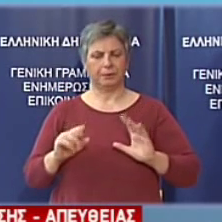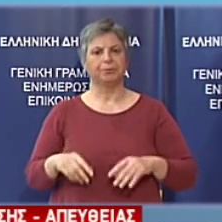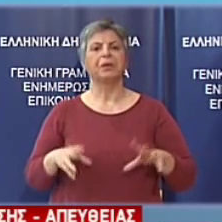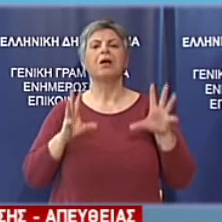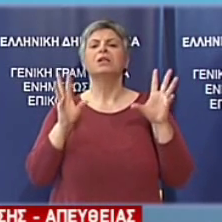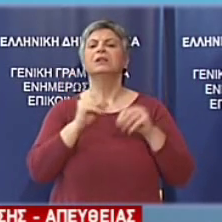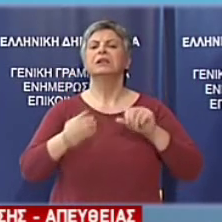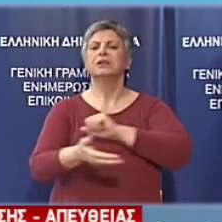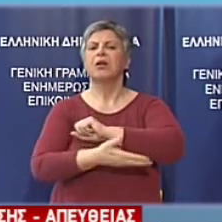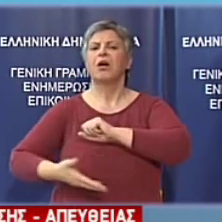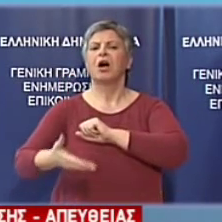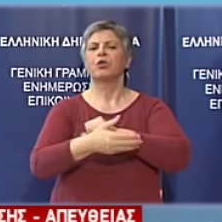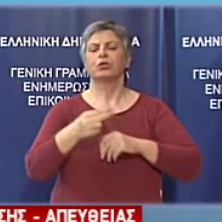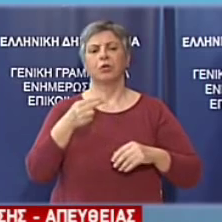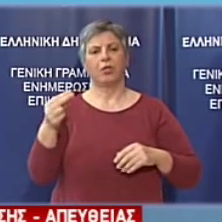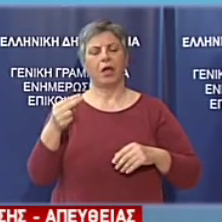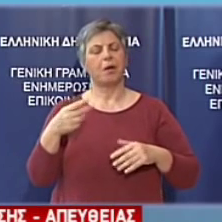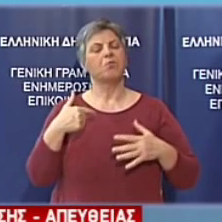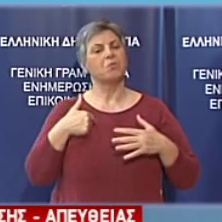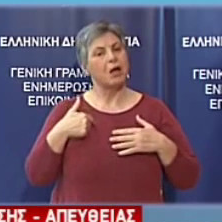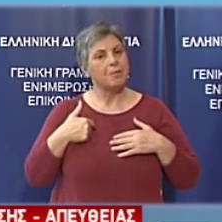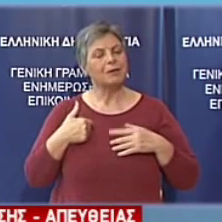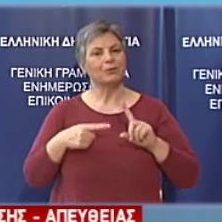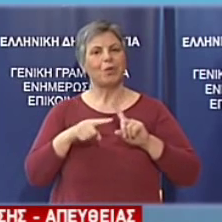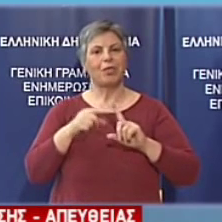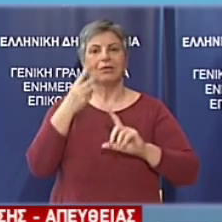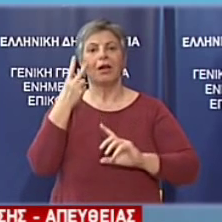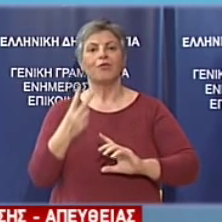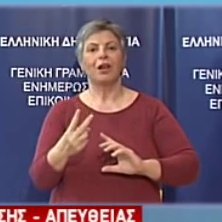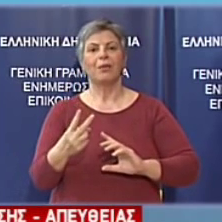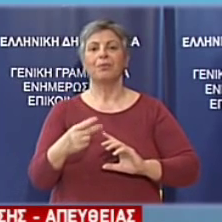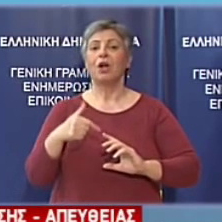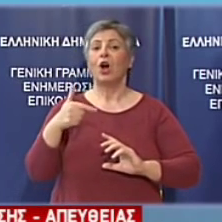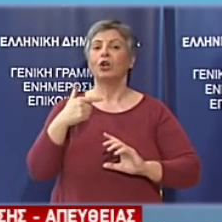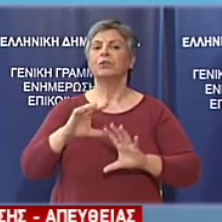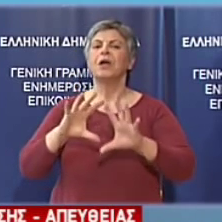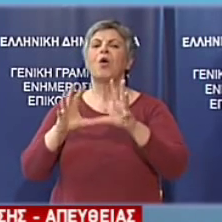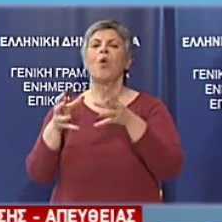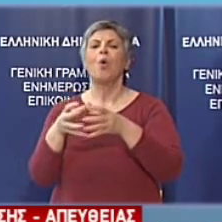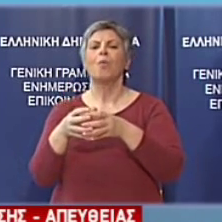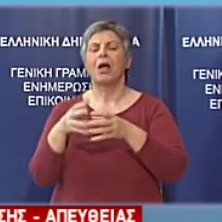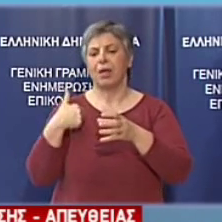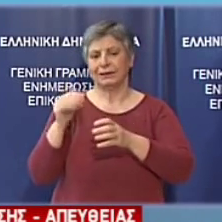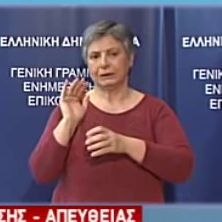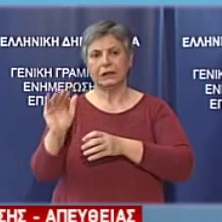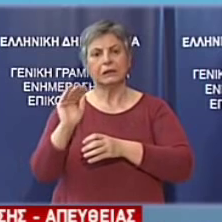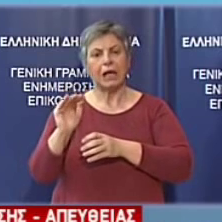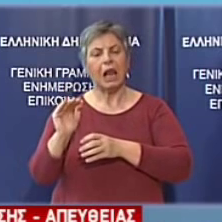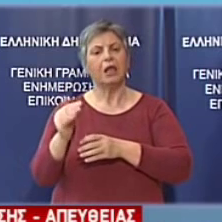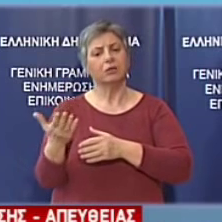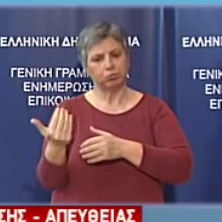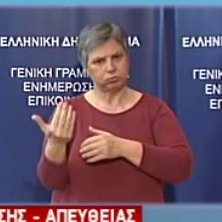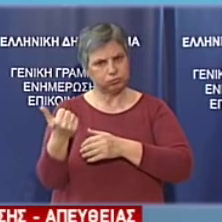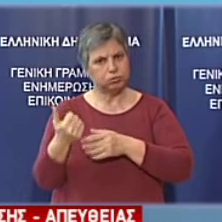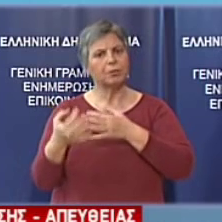την ανταπόκριση ενός μεγάλου μέρους του αγροτικού κόσμου στην πρόσκληση της κυβέρνησης για ειλικρινή διάλογο. Στην